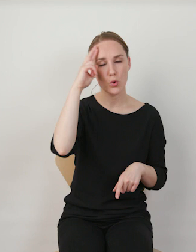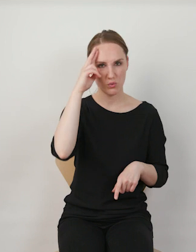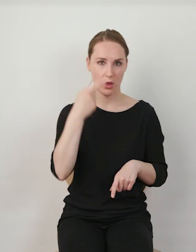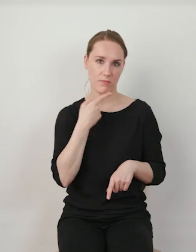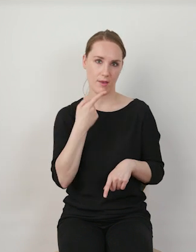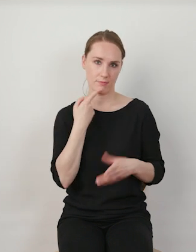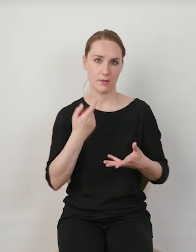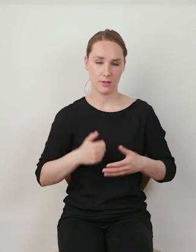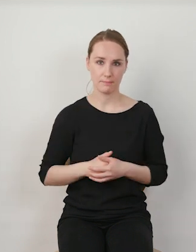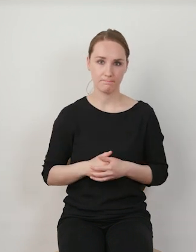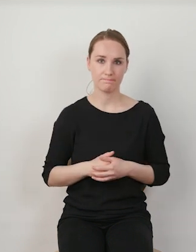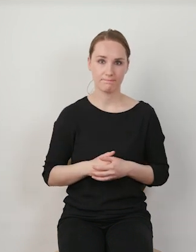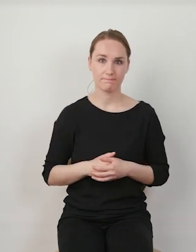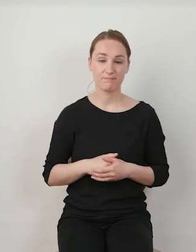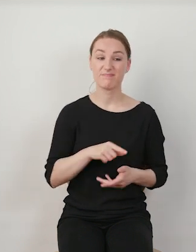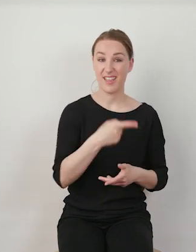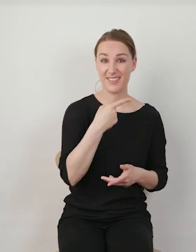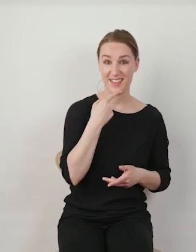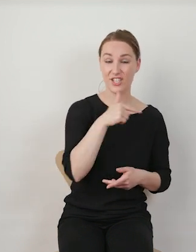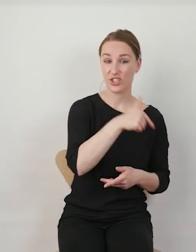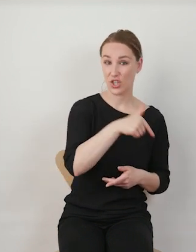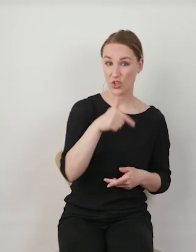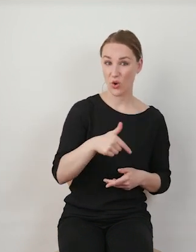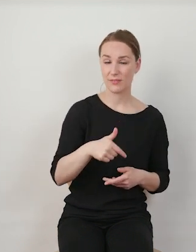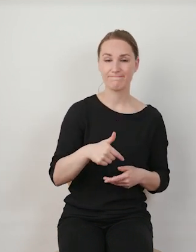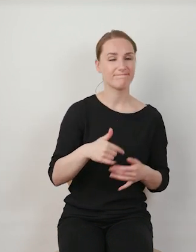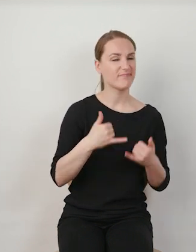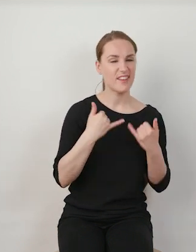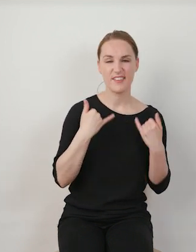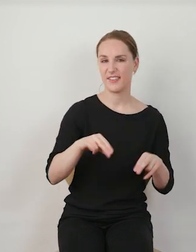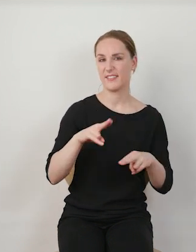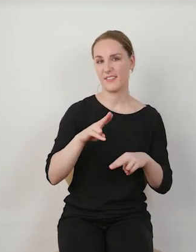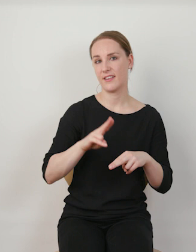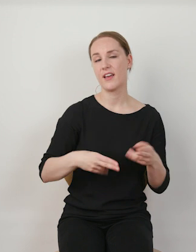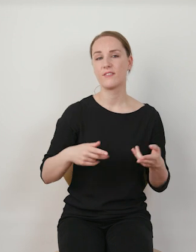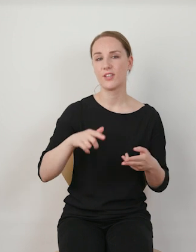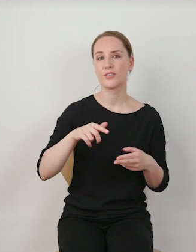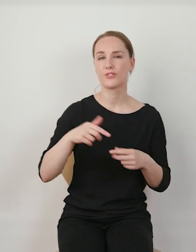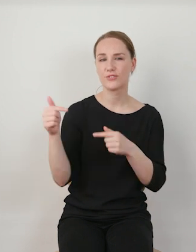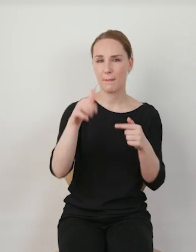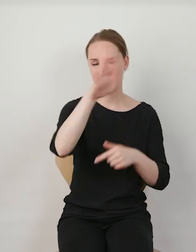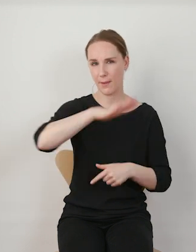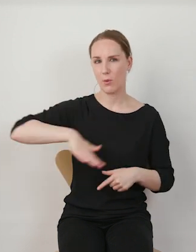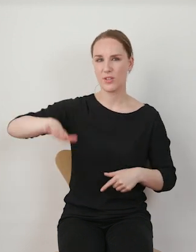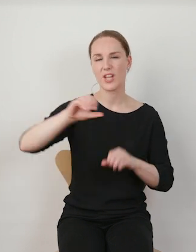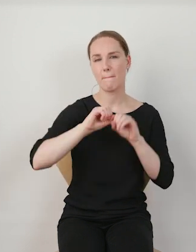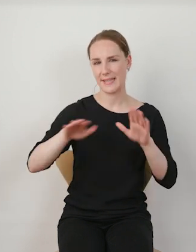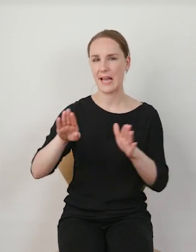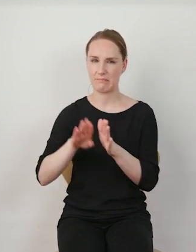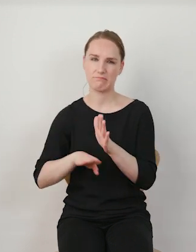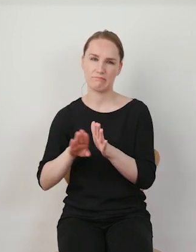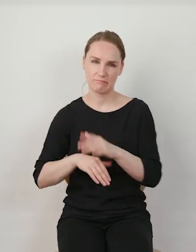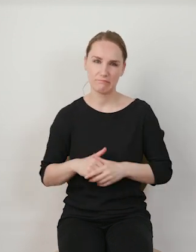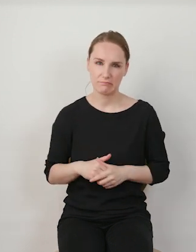język, który jest zupełnie innym językiem, niż debata publiczna w mediach tradycyjnych. I tu mamy kolejną